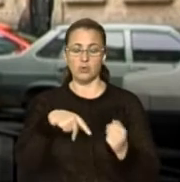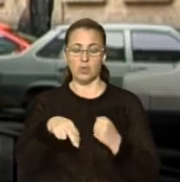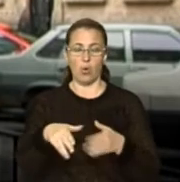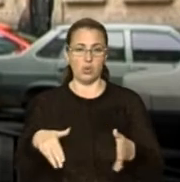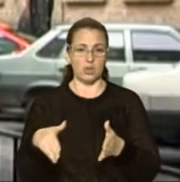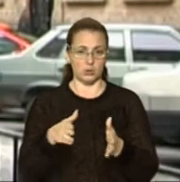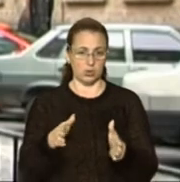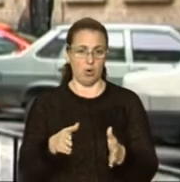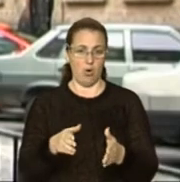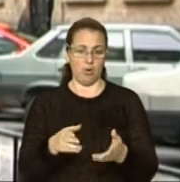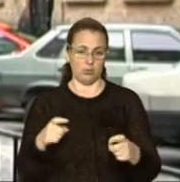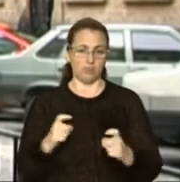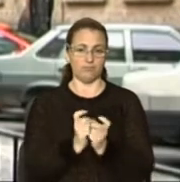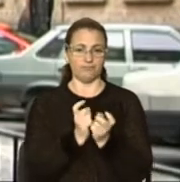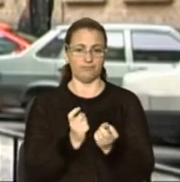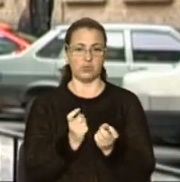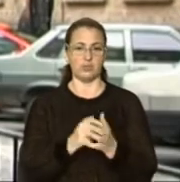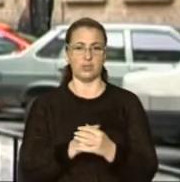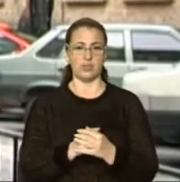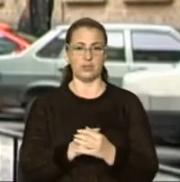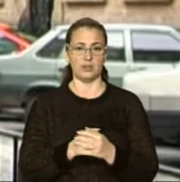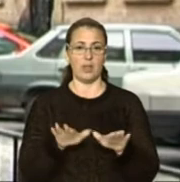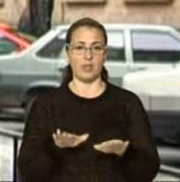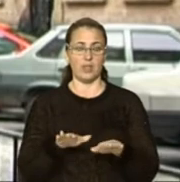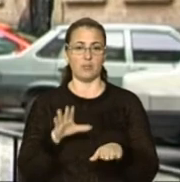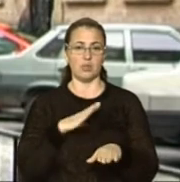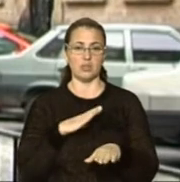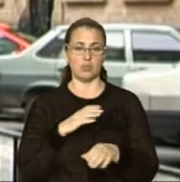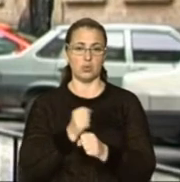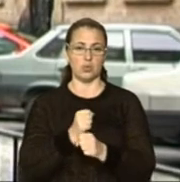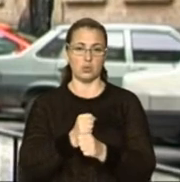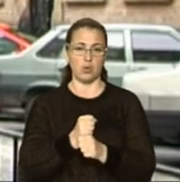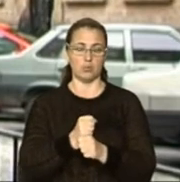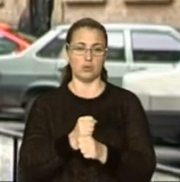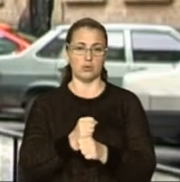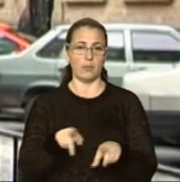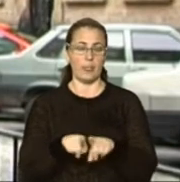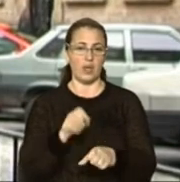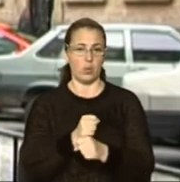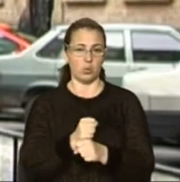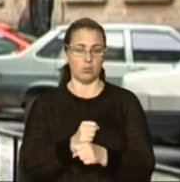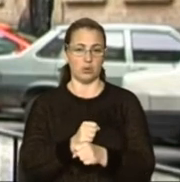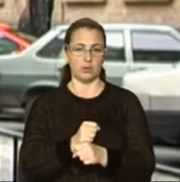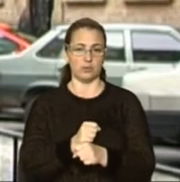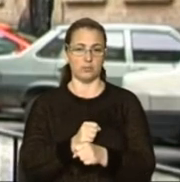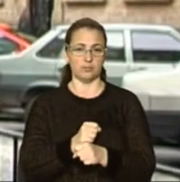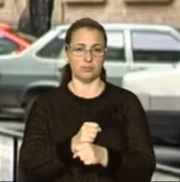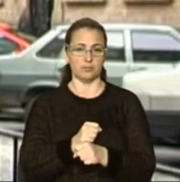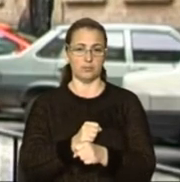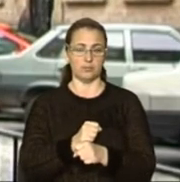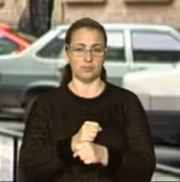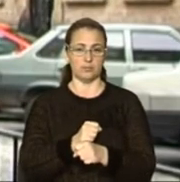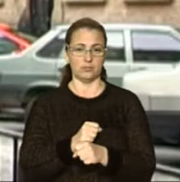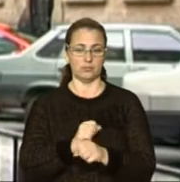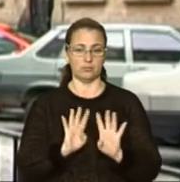частину, до них відбувається конфлікт. На місці була пророблена наступна робота, огороджено огороджувальною